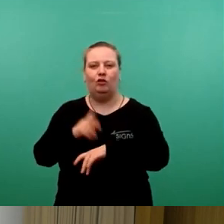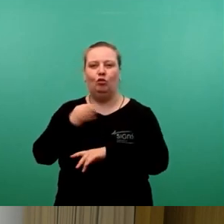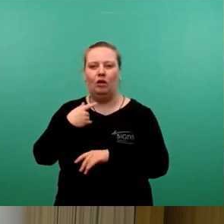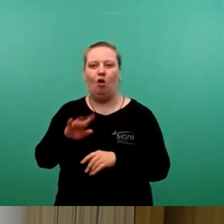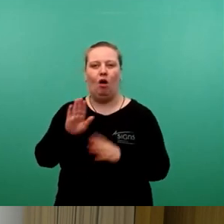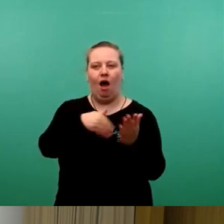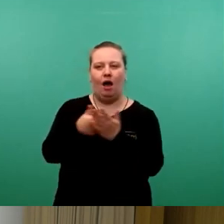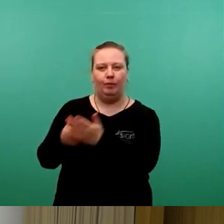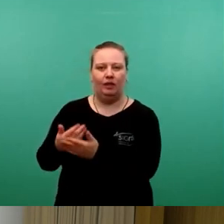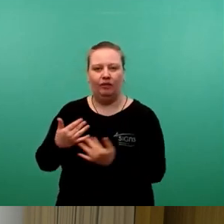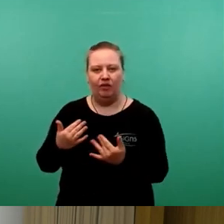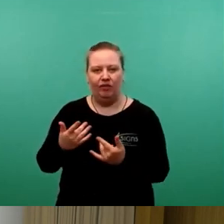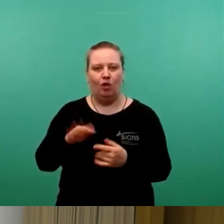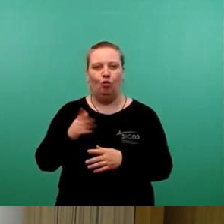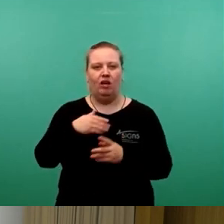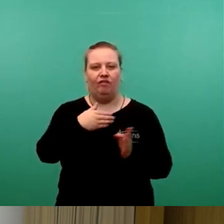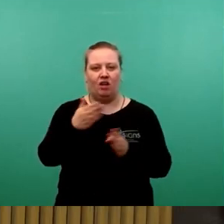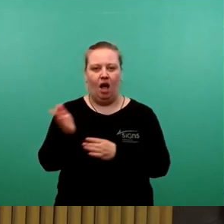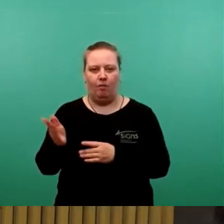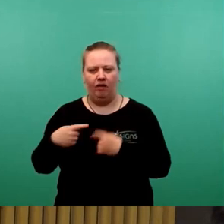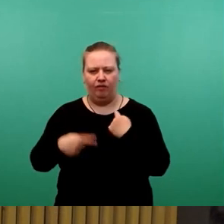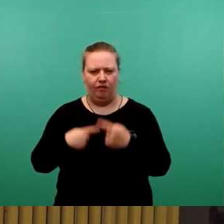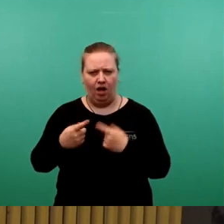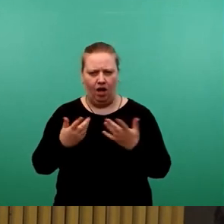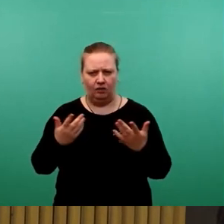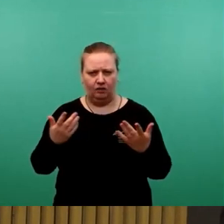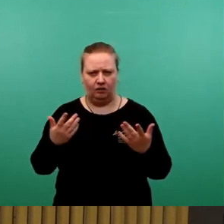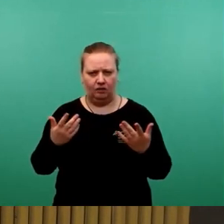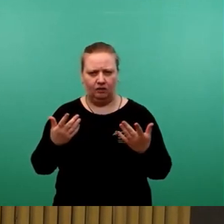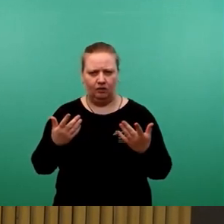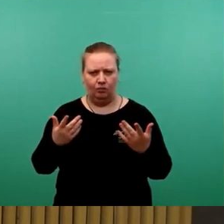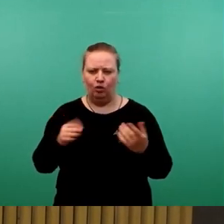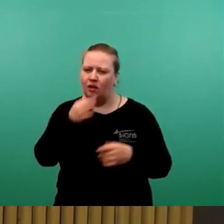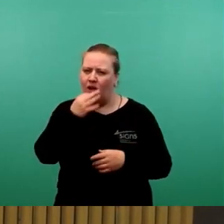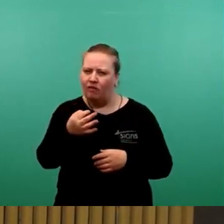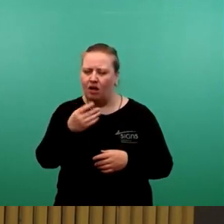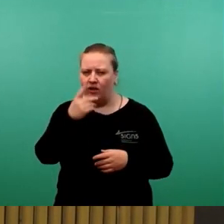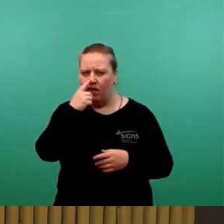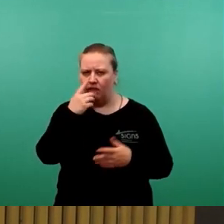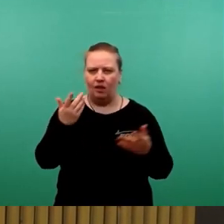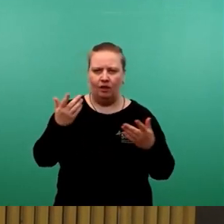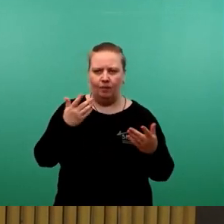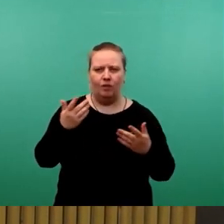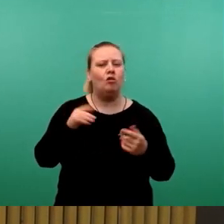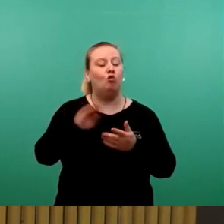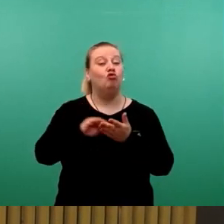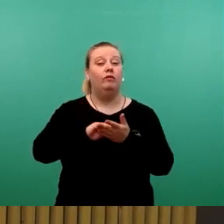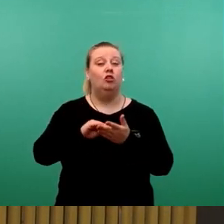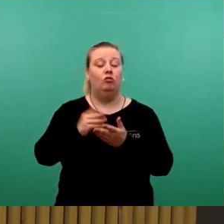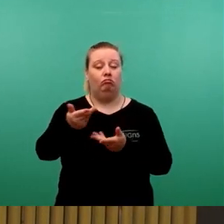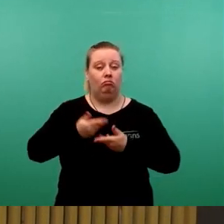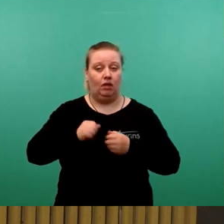der Art des Vergabeverfahrens. Würde ich gerne mal nachfragen, wenn Sie es nicht direkt parat haben, dann auch gerne schriftlich im Nachgang.